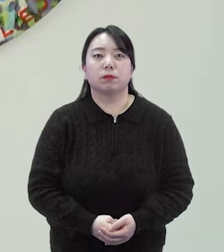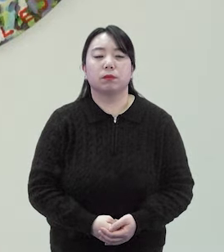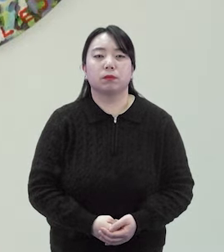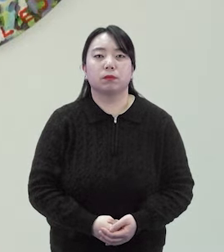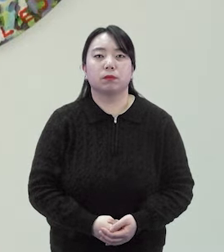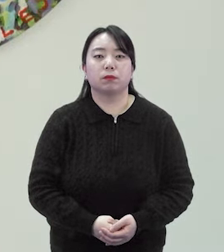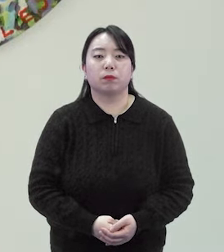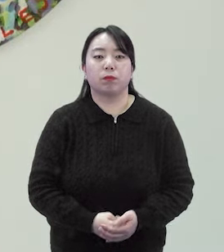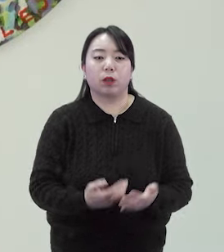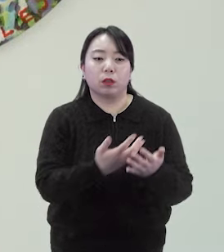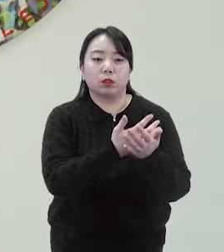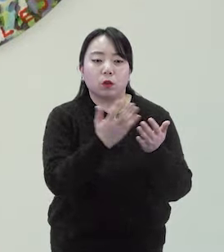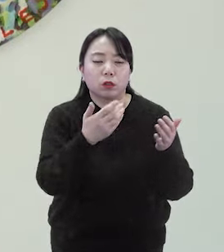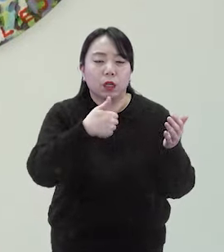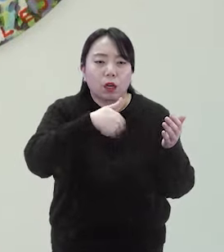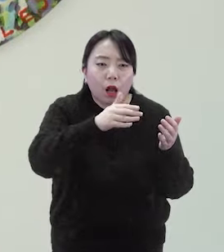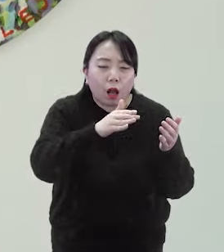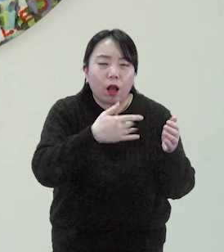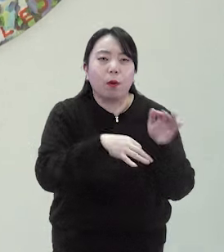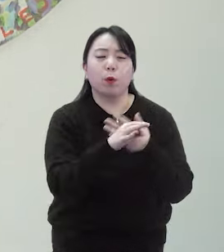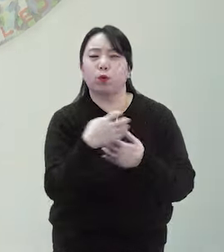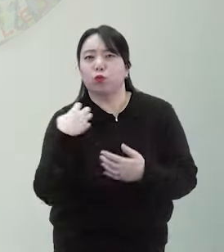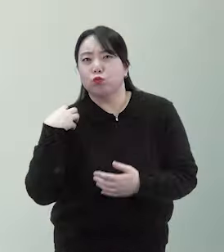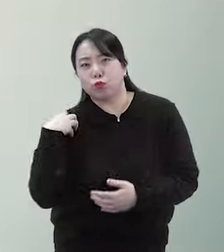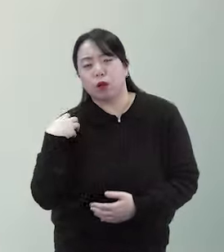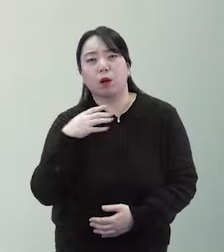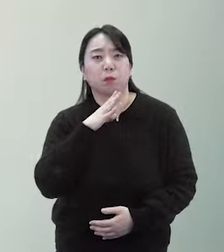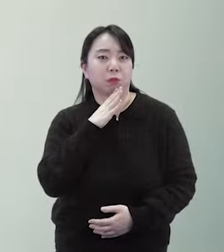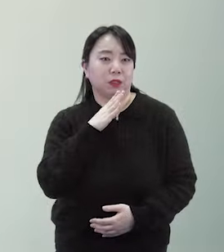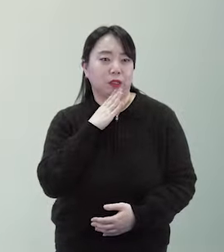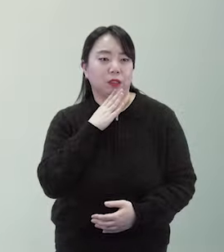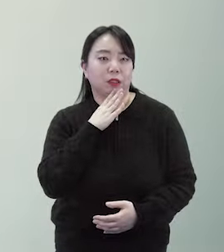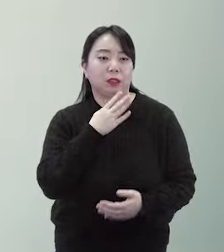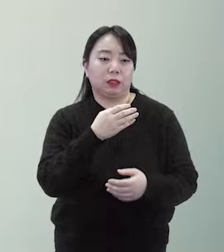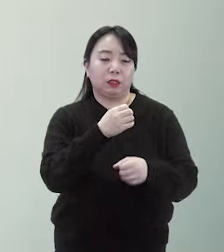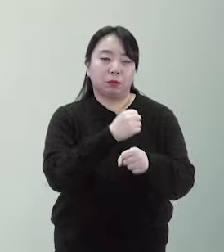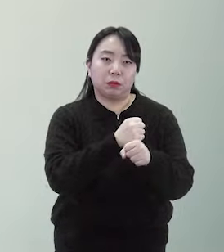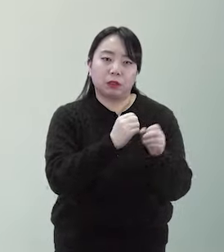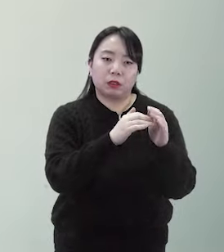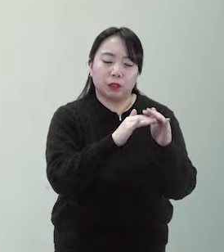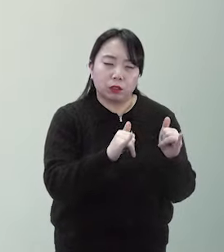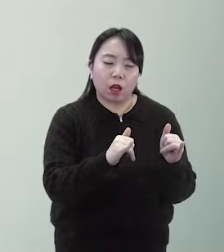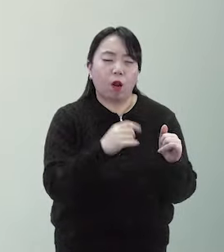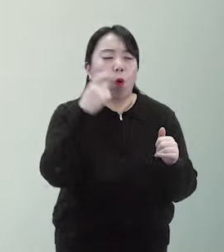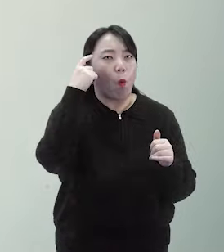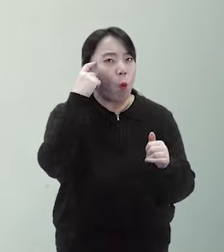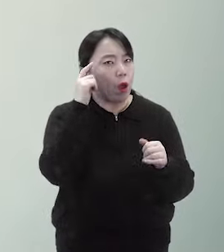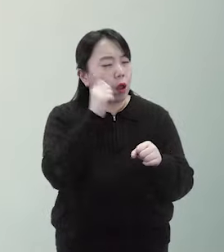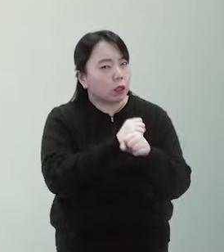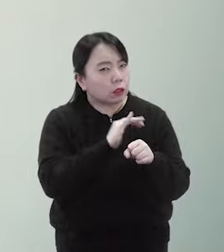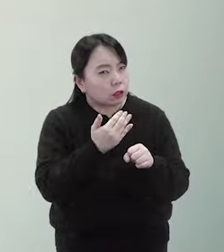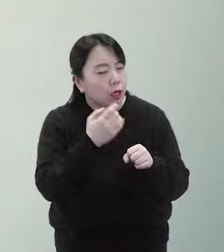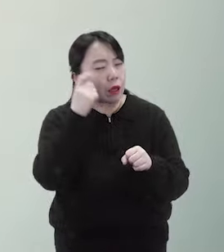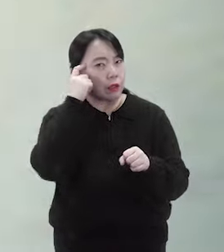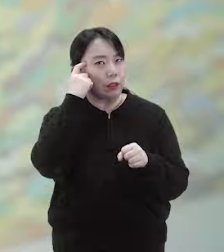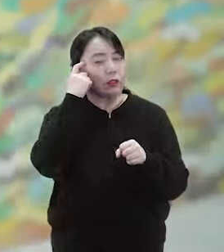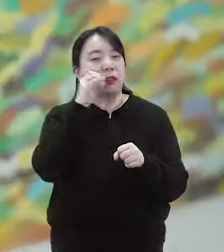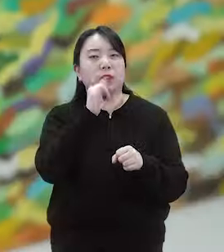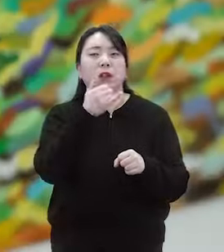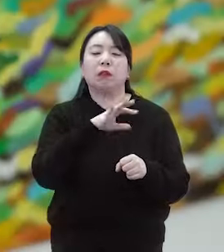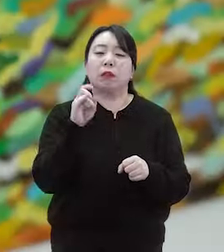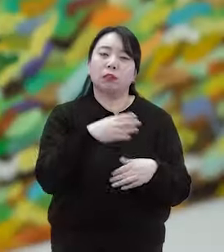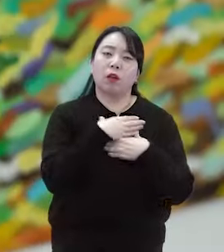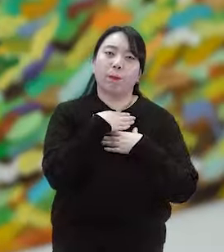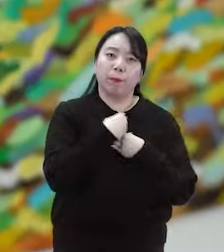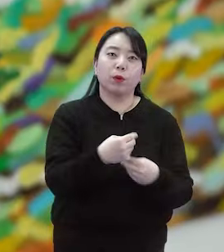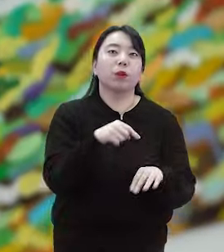전시회 간다고 하면 다들 부담을 갖고 뭘 작가 의도를 파악하고 그런 생각을 갖고 계시는데 그냥 편안한